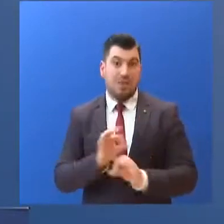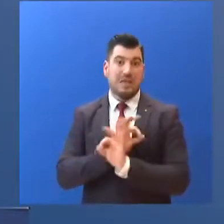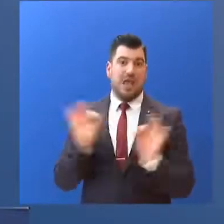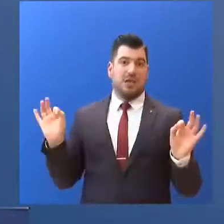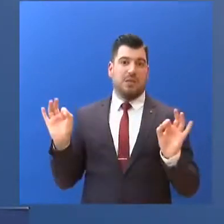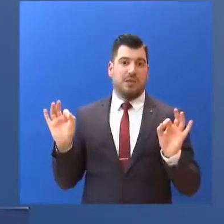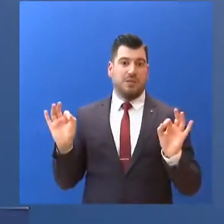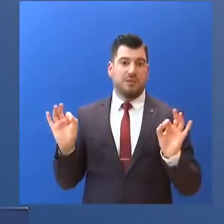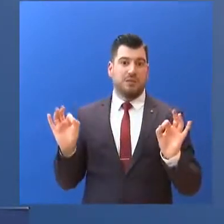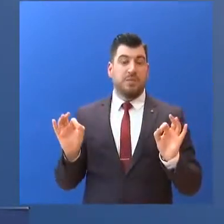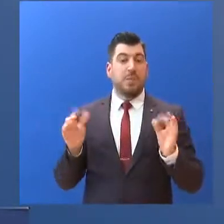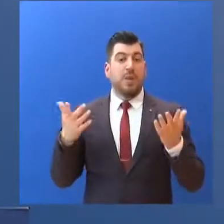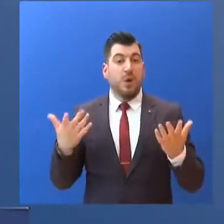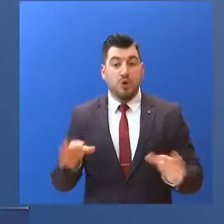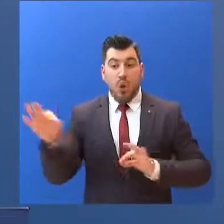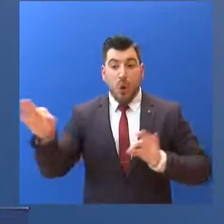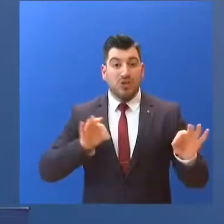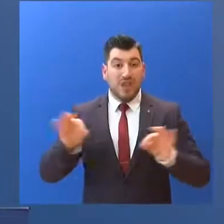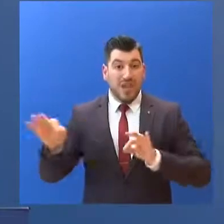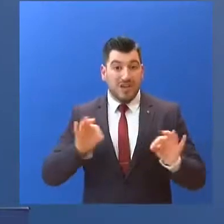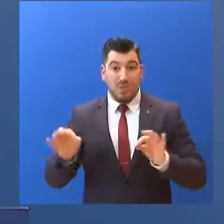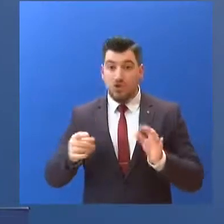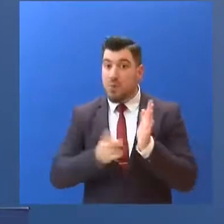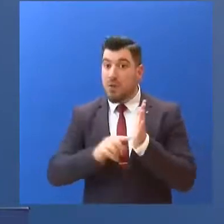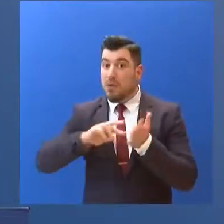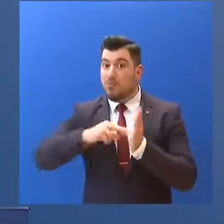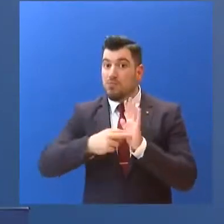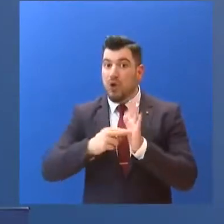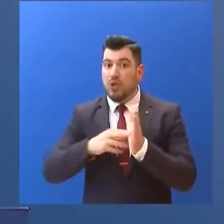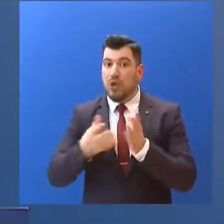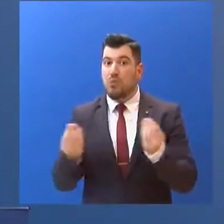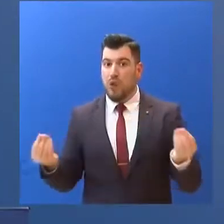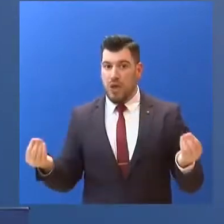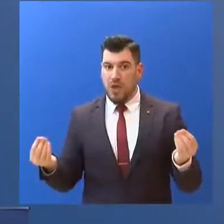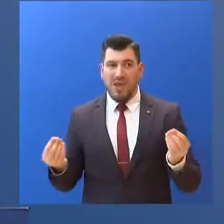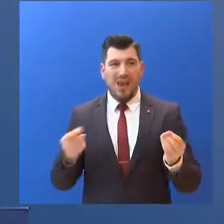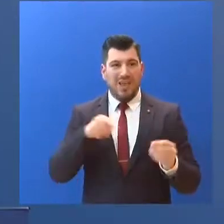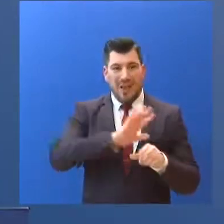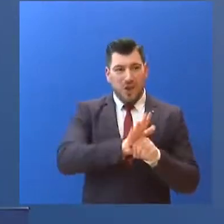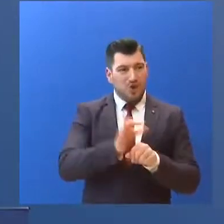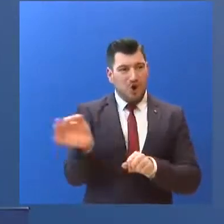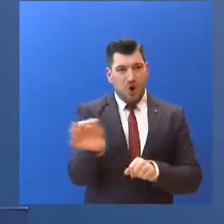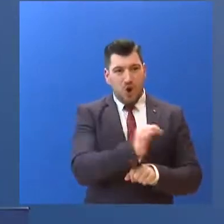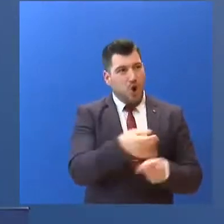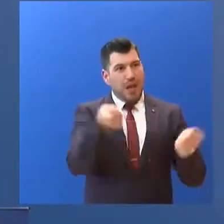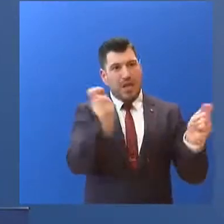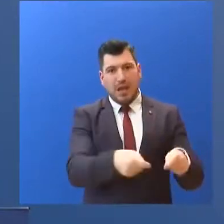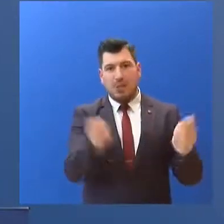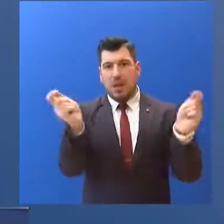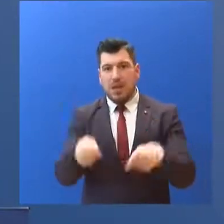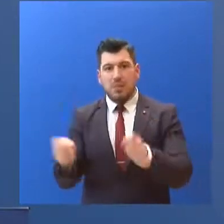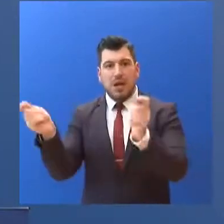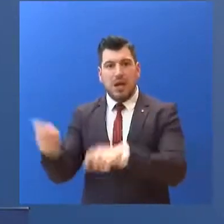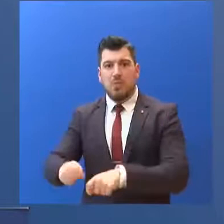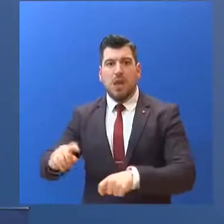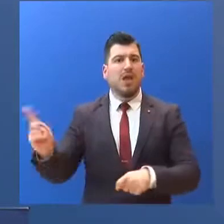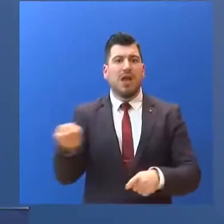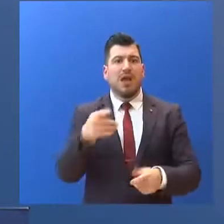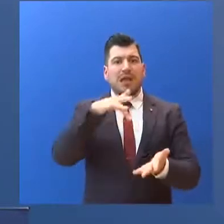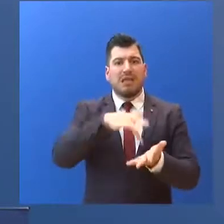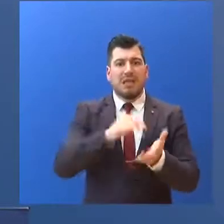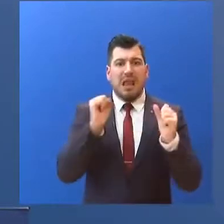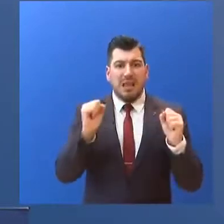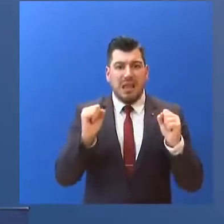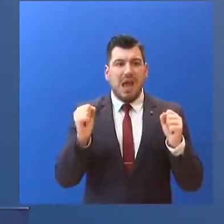απαιτούσε πολύ προσοχή... γιατί θα ήταν ανεύθυνο για ένα κρούσμα κορονοϊού... να κλείνουν ταυτόχρονα κέντρα υγείας, τόμοι ή άλλες